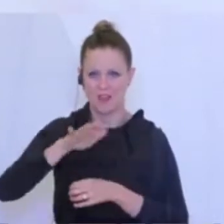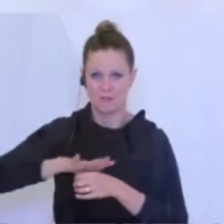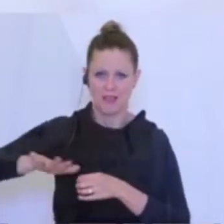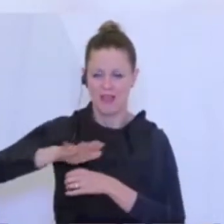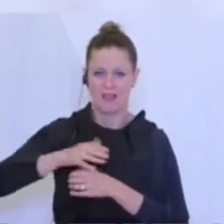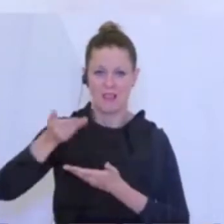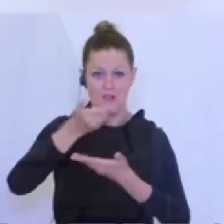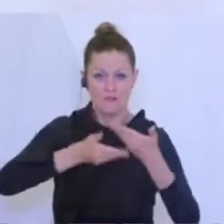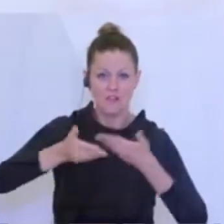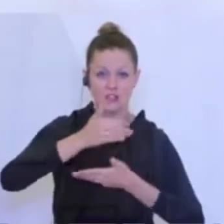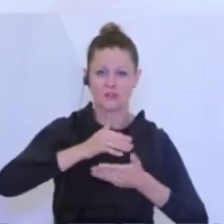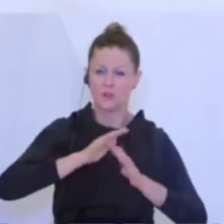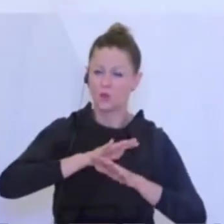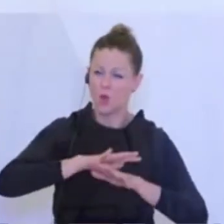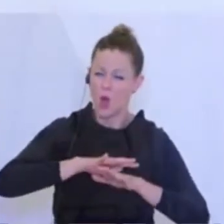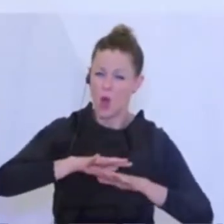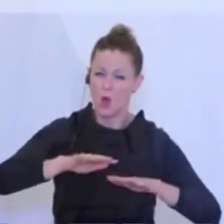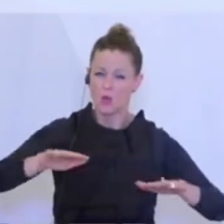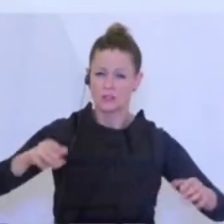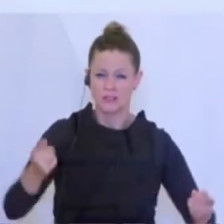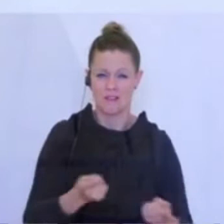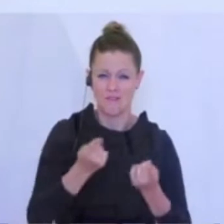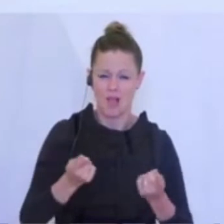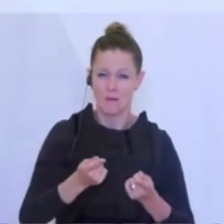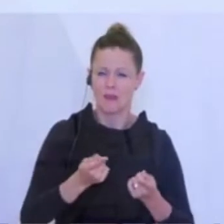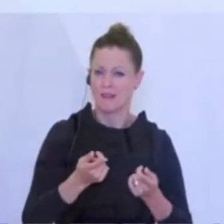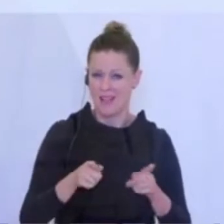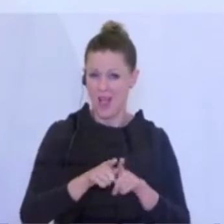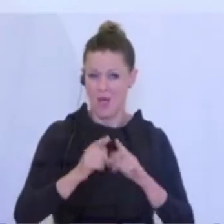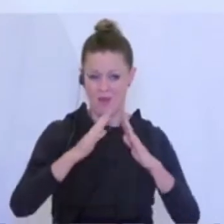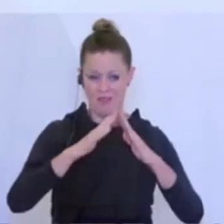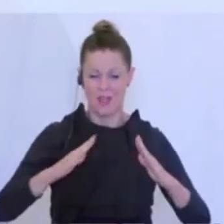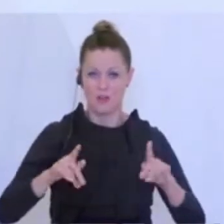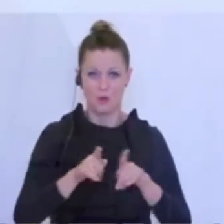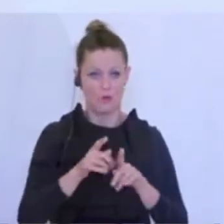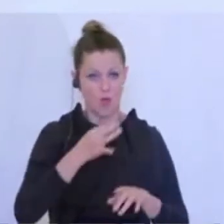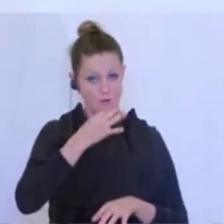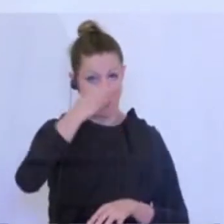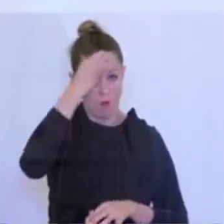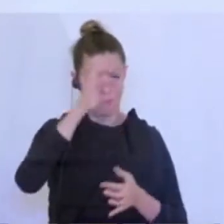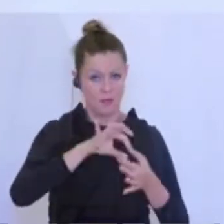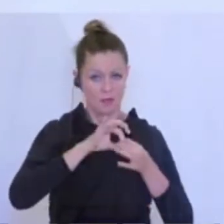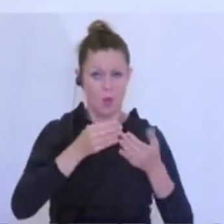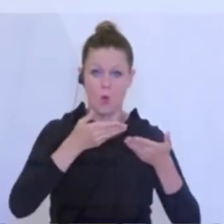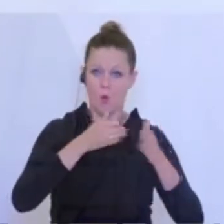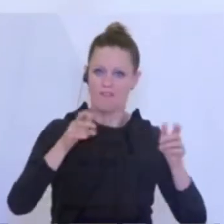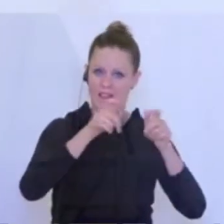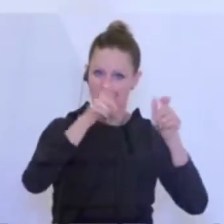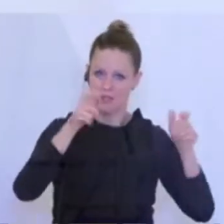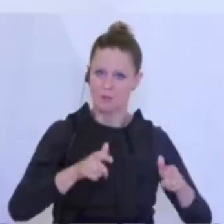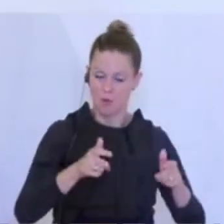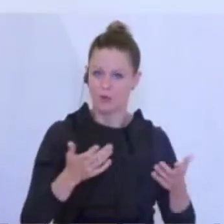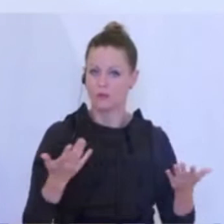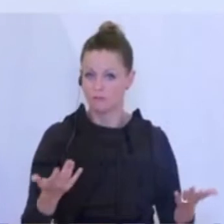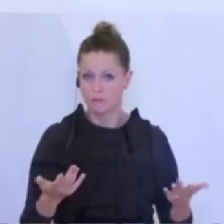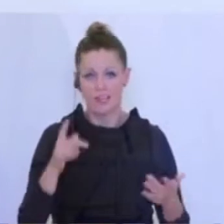Wirtschaft, bei den großen Gewerbeflächen, da geht ja ganz viel eben auf den Dächern und dann eben vorbildwirkend bei den öffentlichen Gebäuden, dann